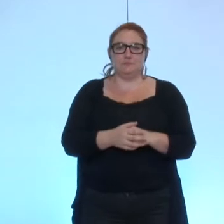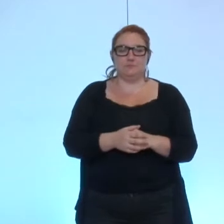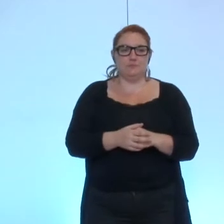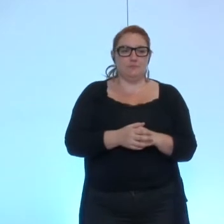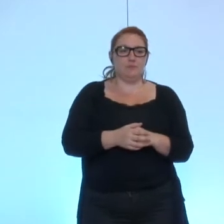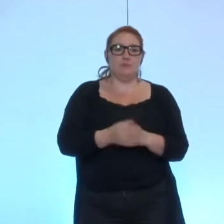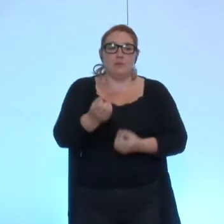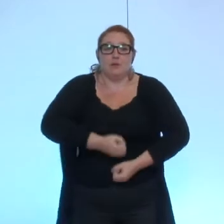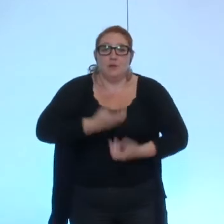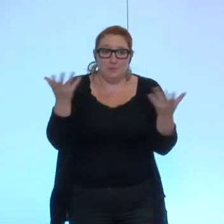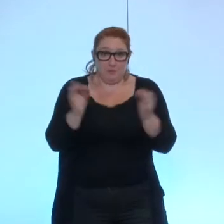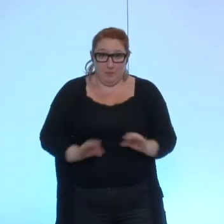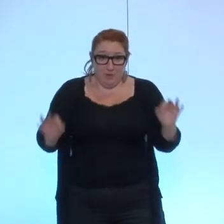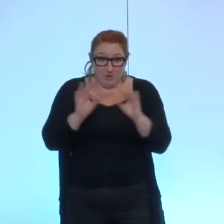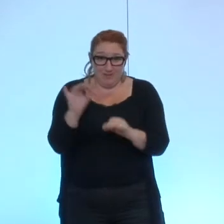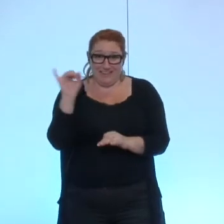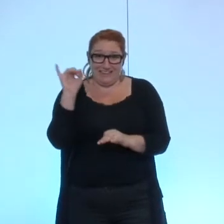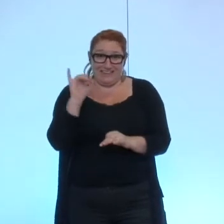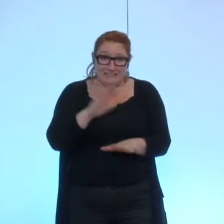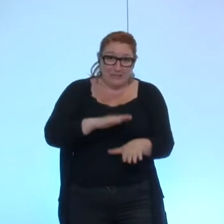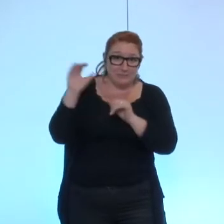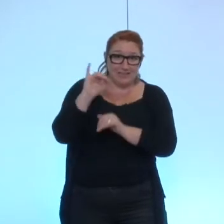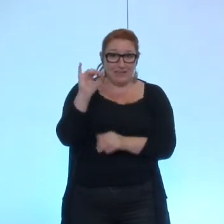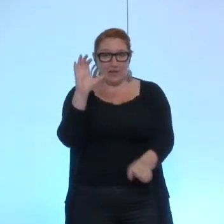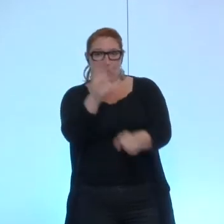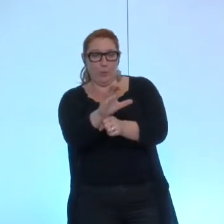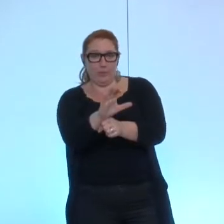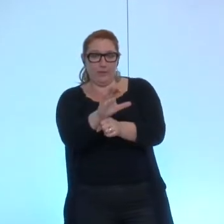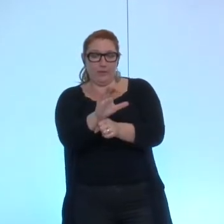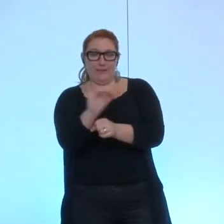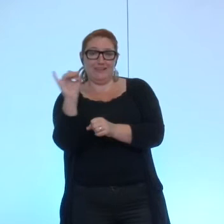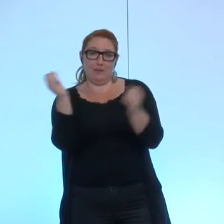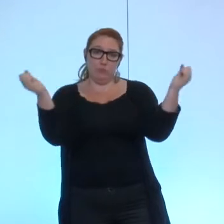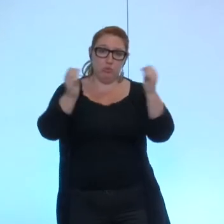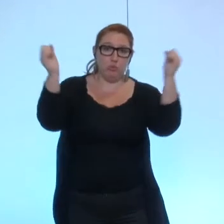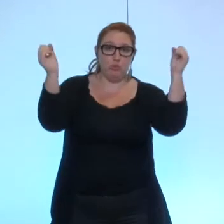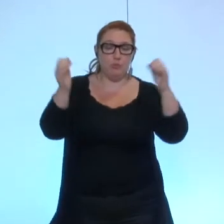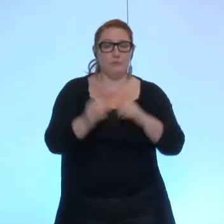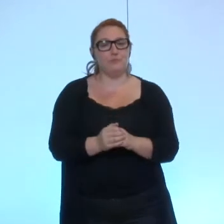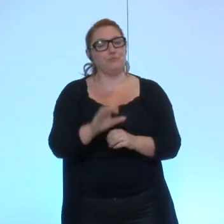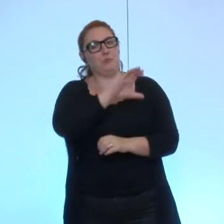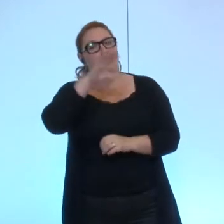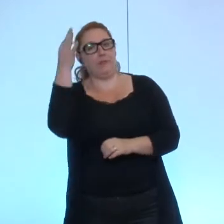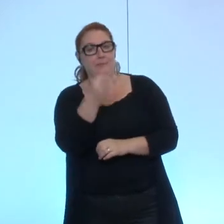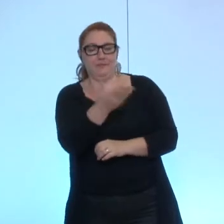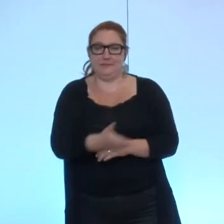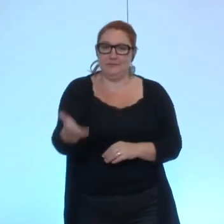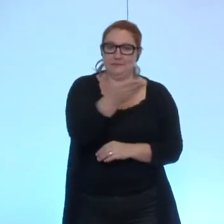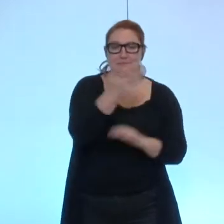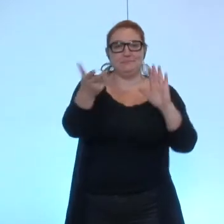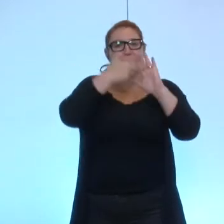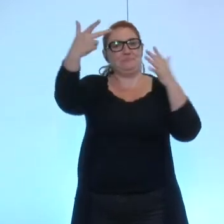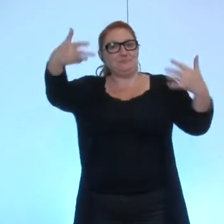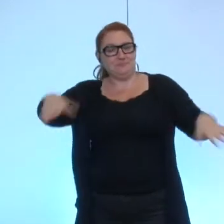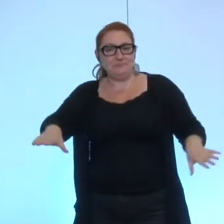pas de prise de parole qui s'abstient qui est contre qui est pour unanimité cette délibération est